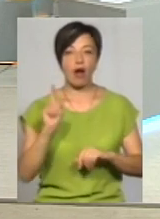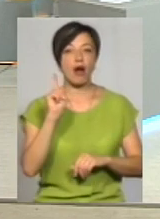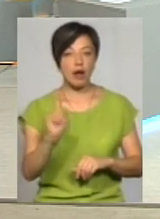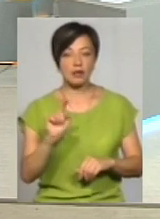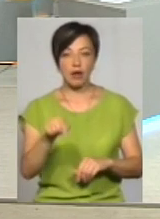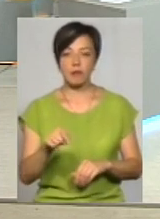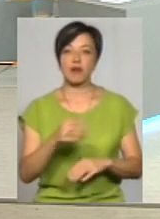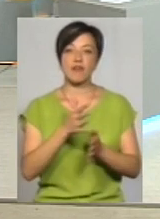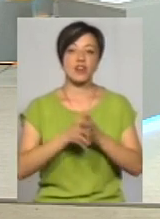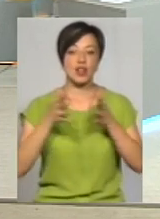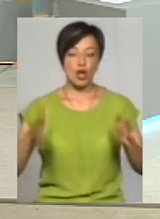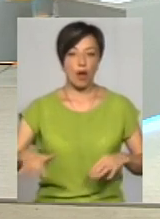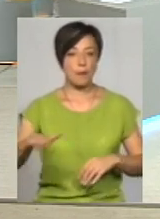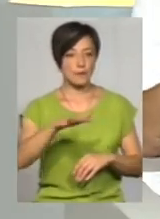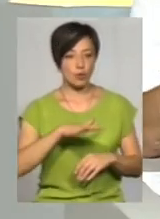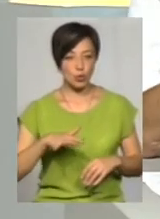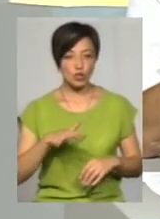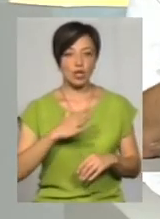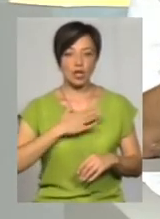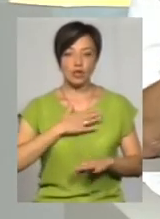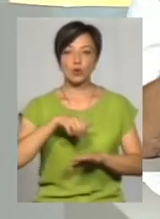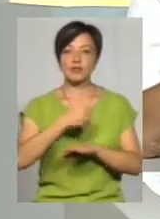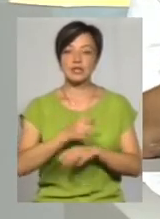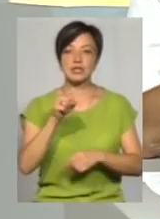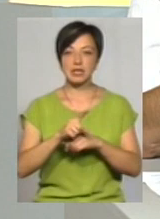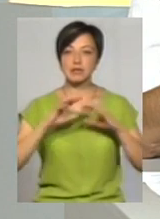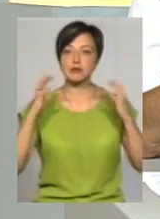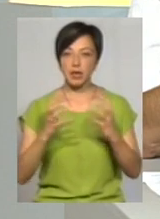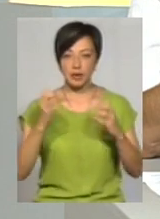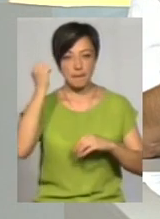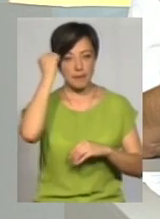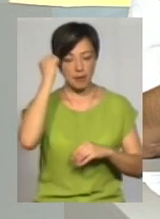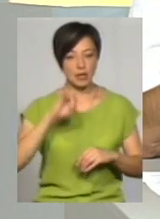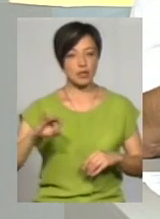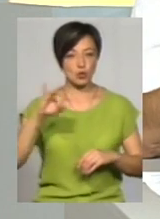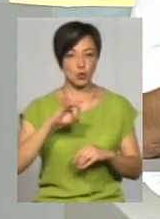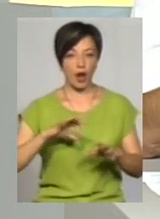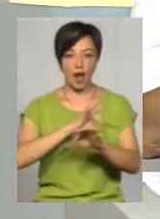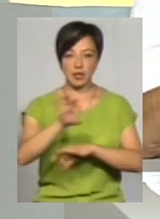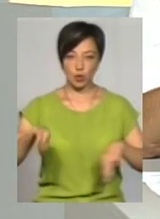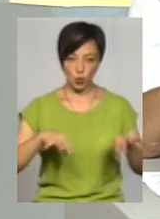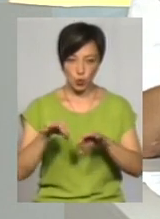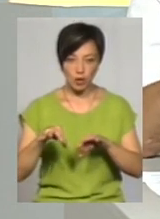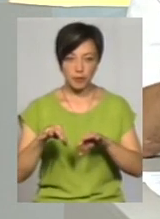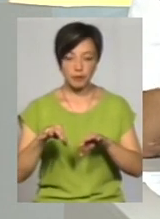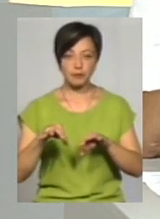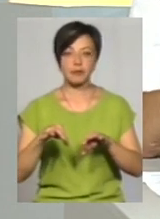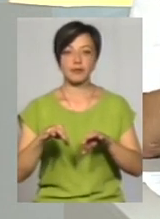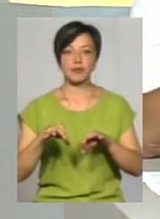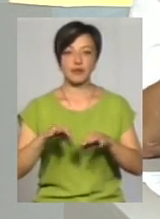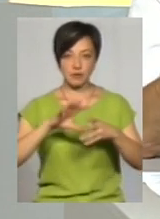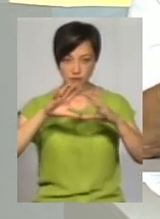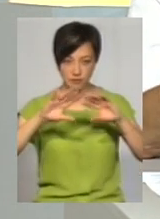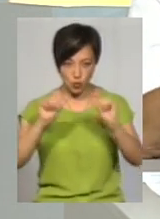що там досить велика площа. Наша основна задача – зберегти пам'ятник історії архітектури ззовні,